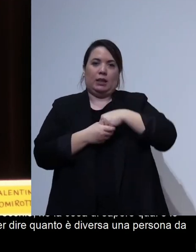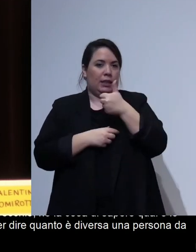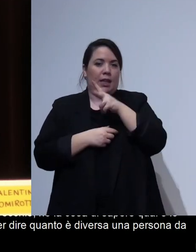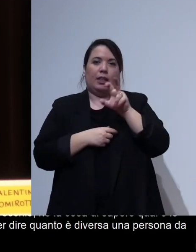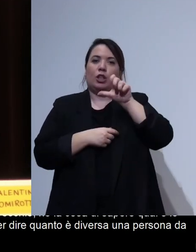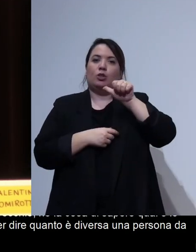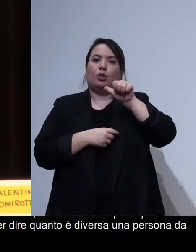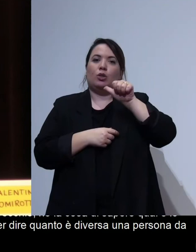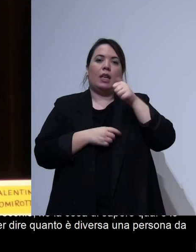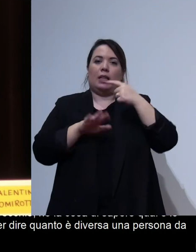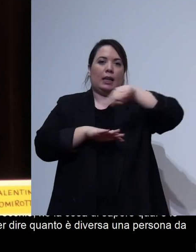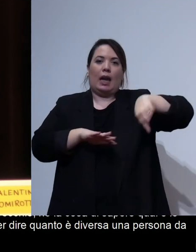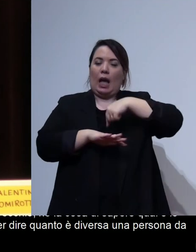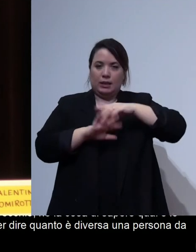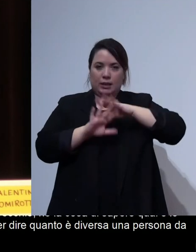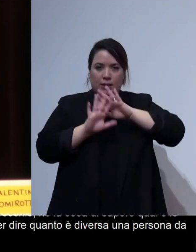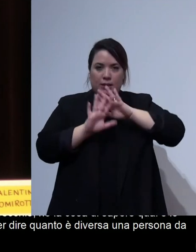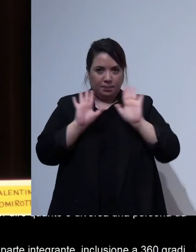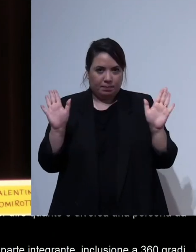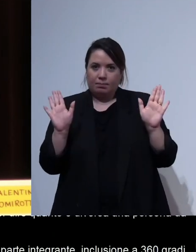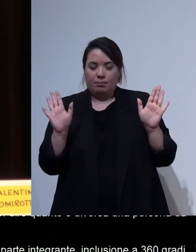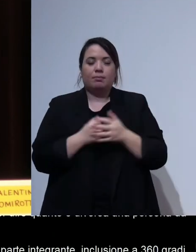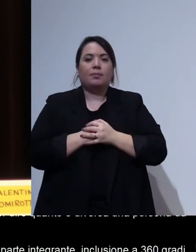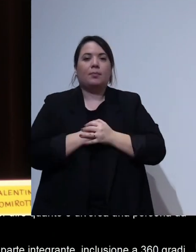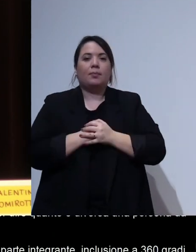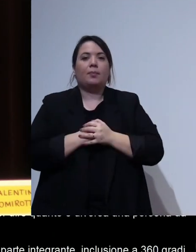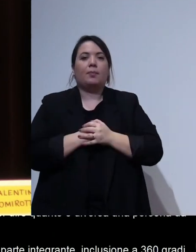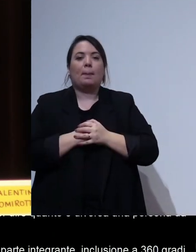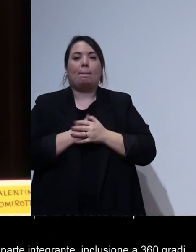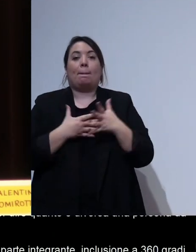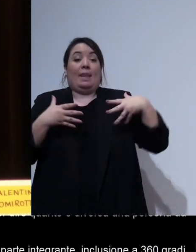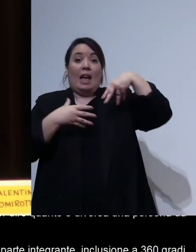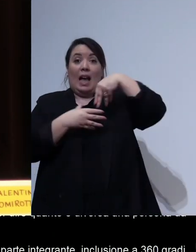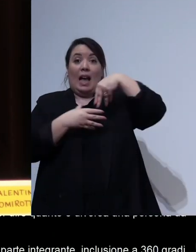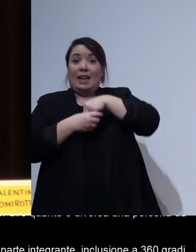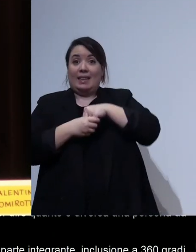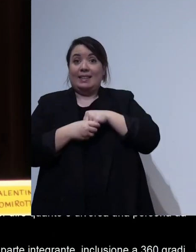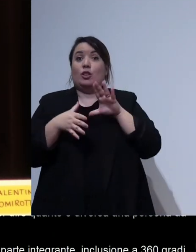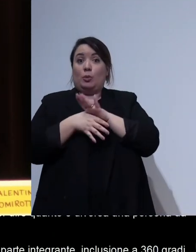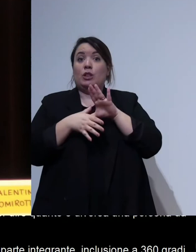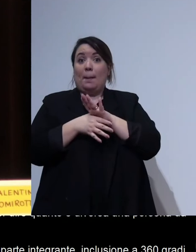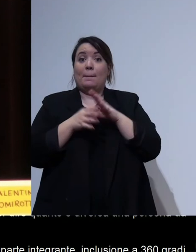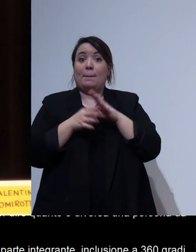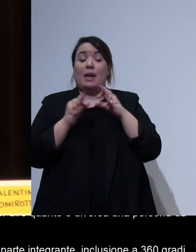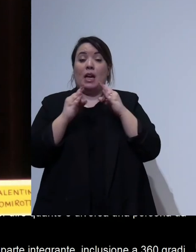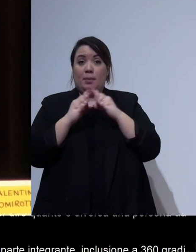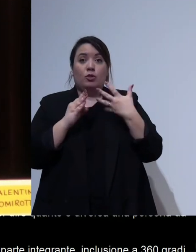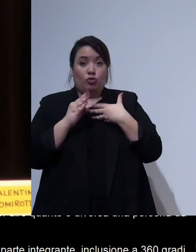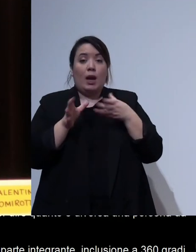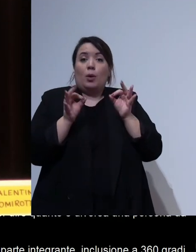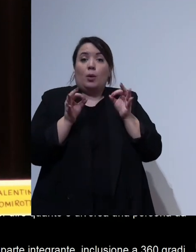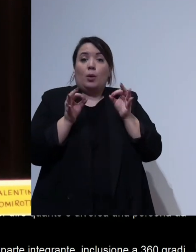è integrante nelle politiche di recruiting di airbnb all'interno poi di airbnb abbiamo tutta una serie di gruppi